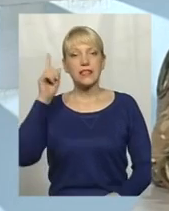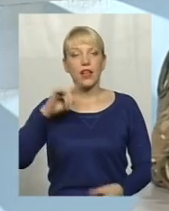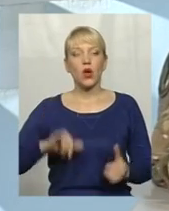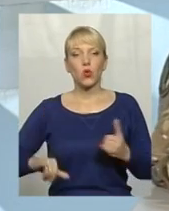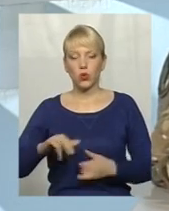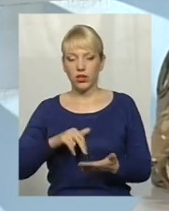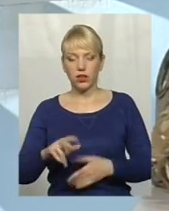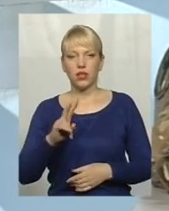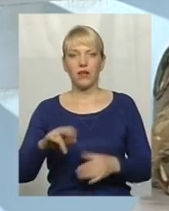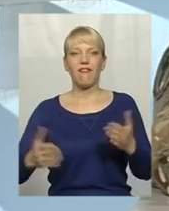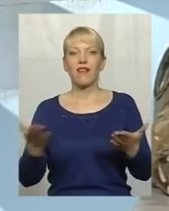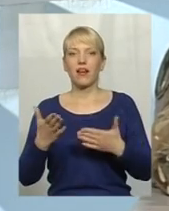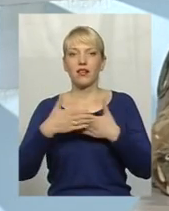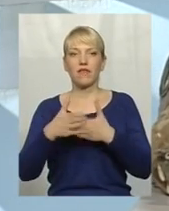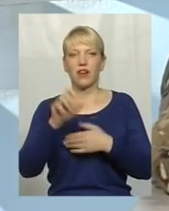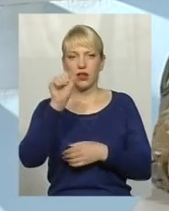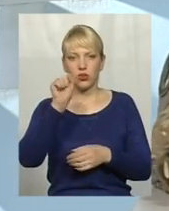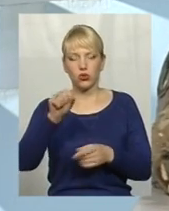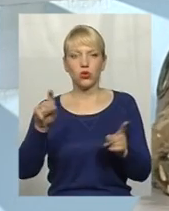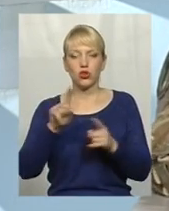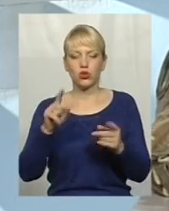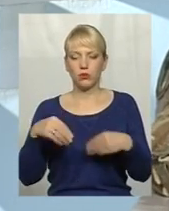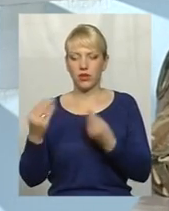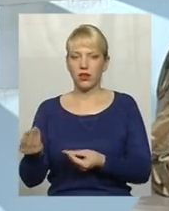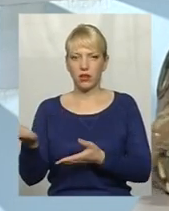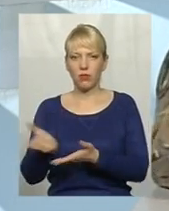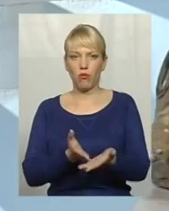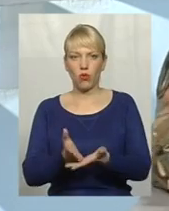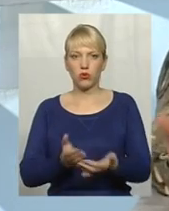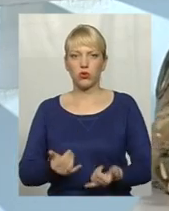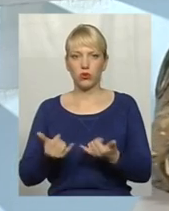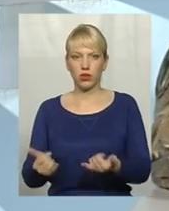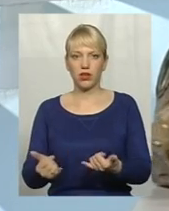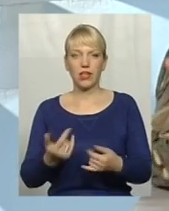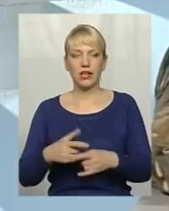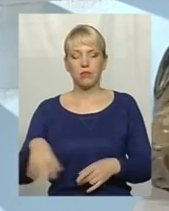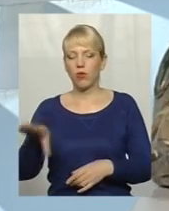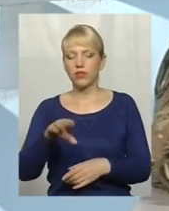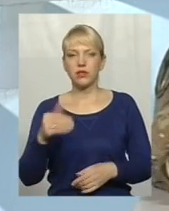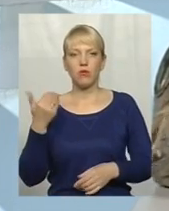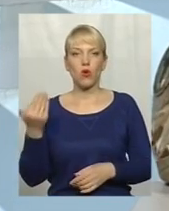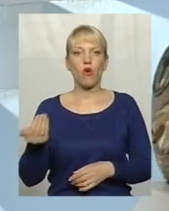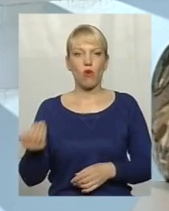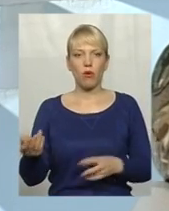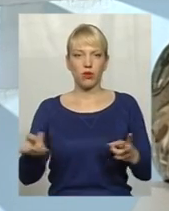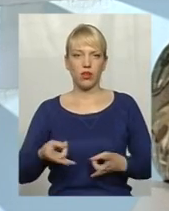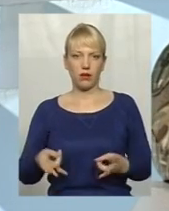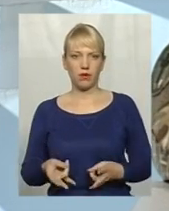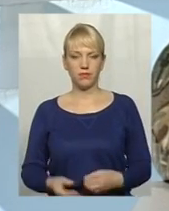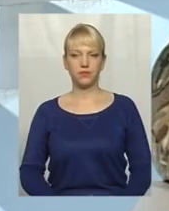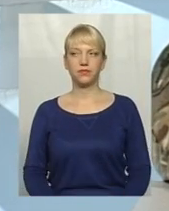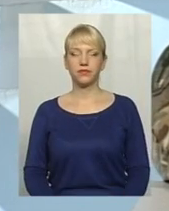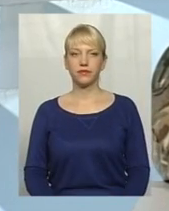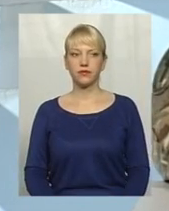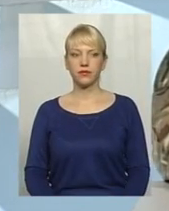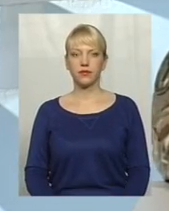йти, які двері відкривати, щоб йому надати послуги по всім його потребам. Але